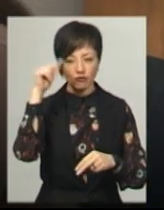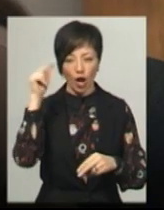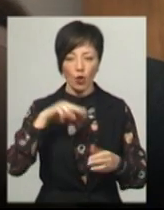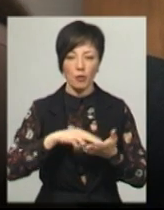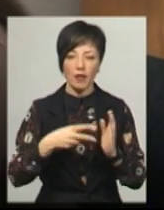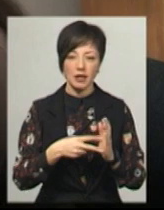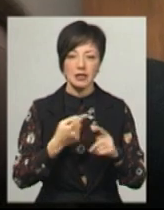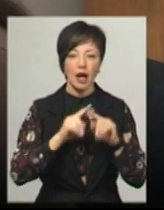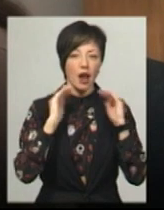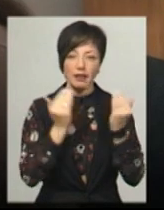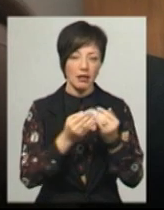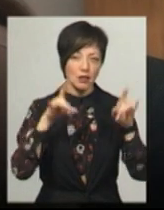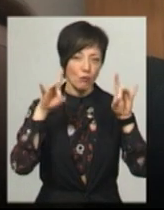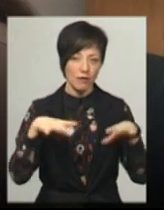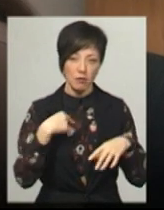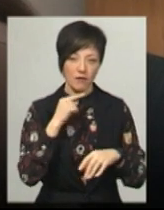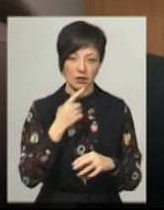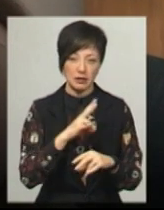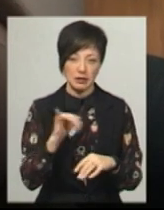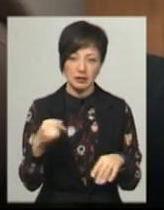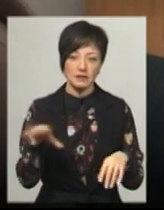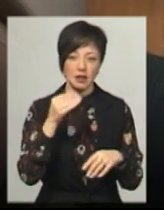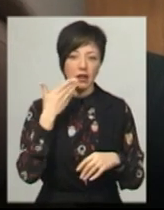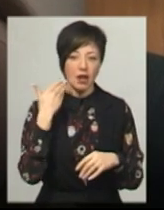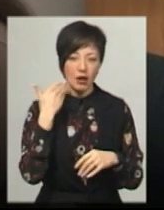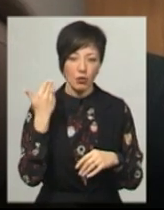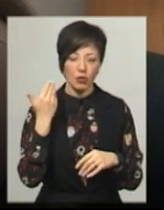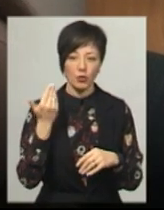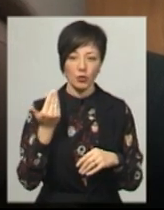несподіванкою, що щось мені важко. Це все легко,